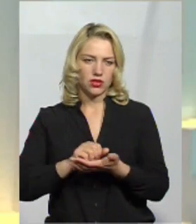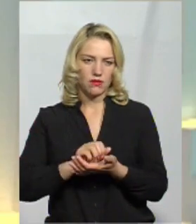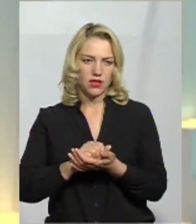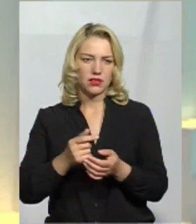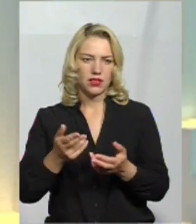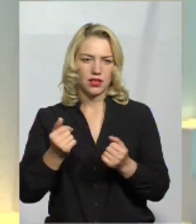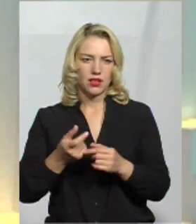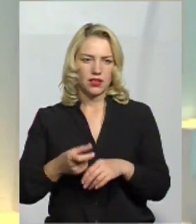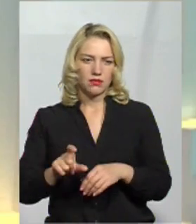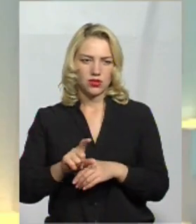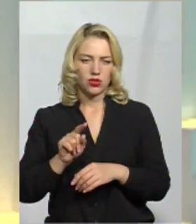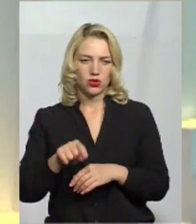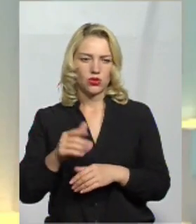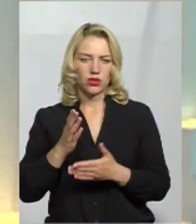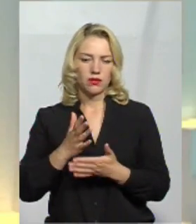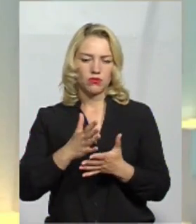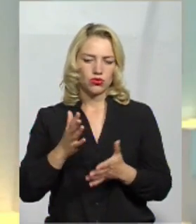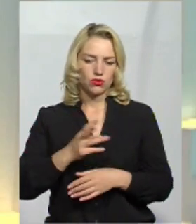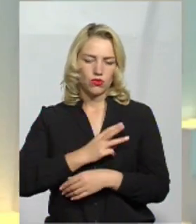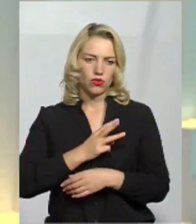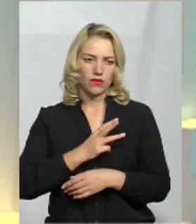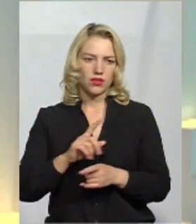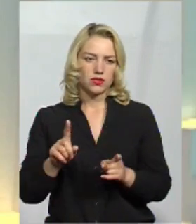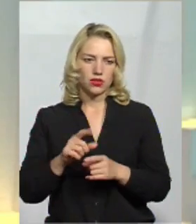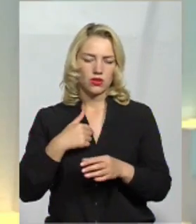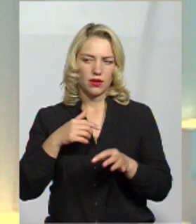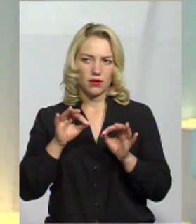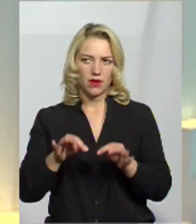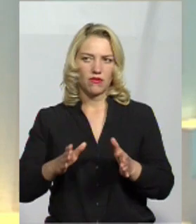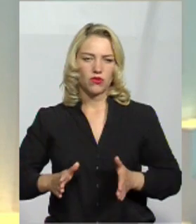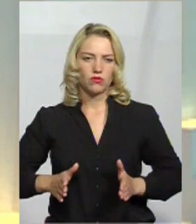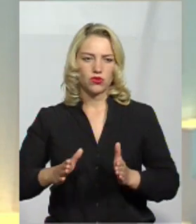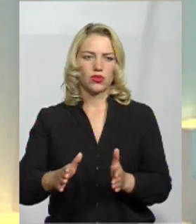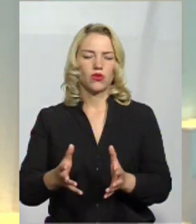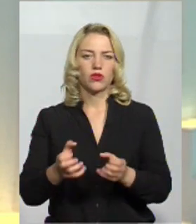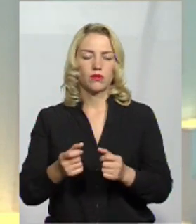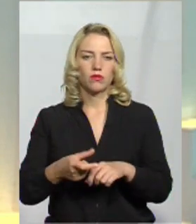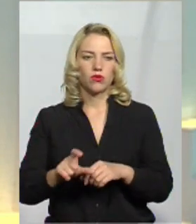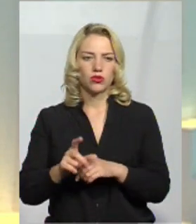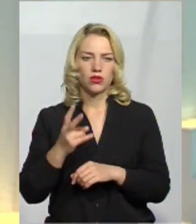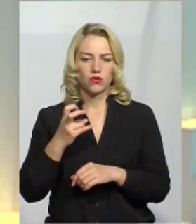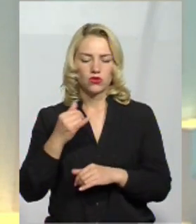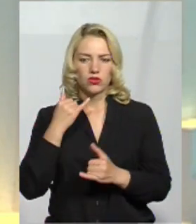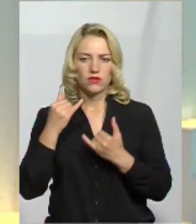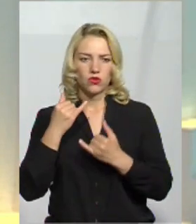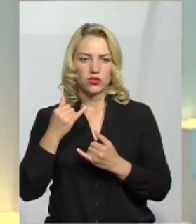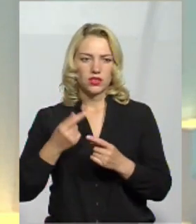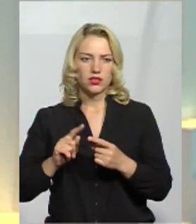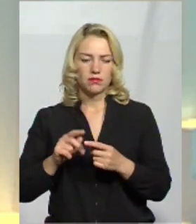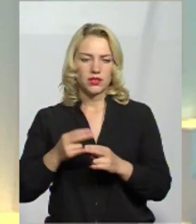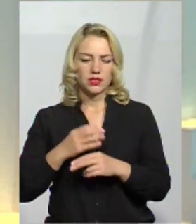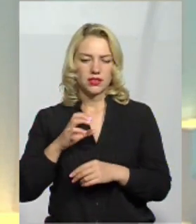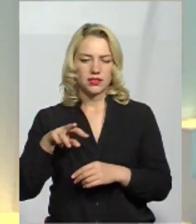Звичайно, навіть більше того. Є більша мотивація. Я точно знаю, що я на обраному шляху. Отримав більше двох сотень дзвінків. Це без